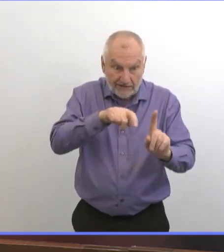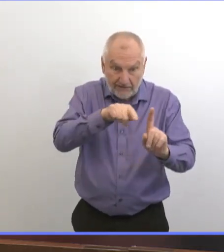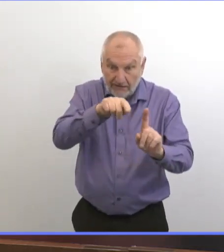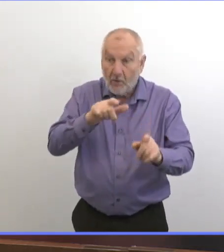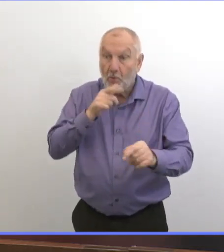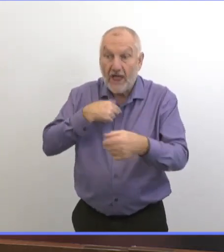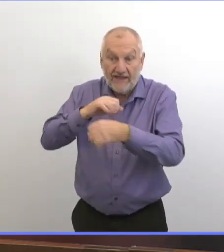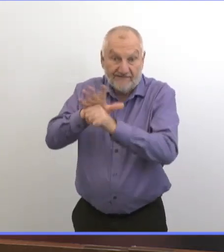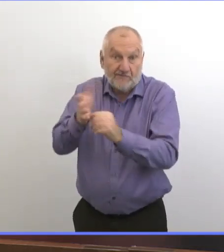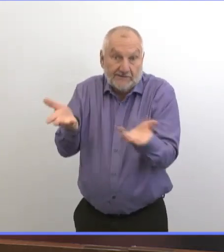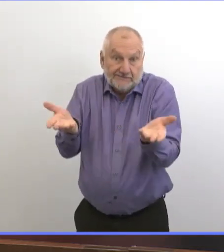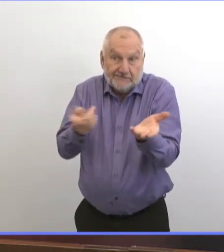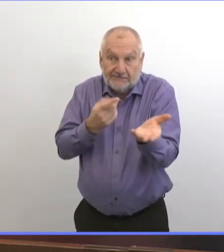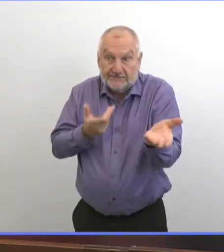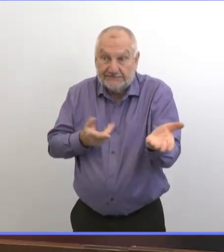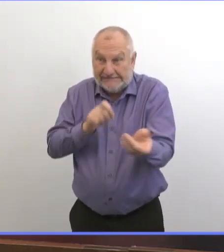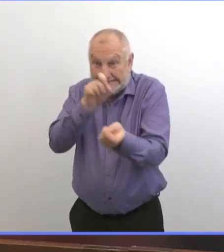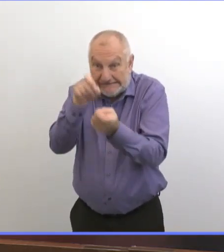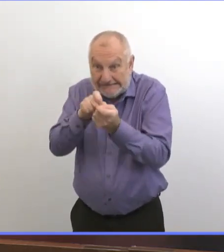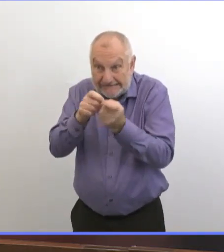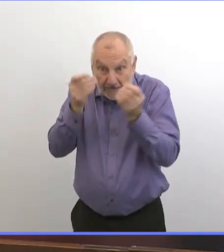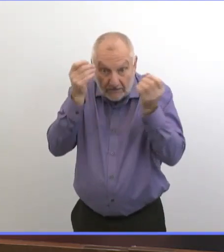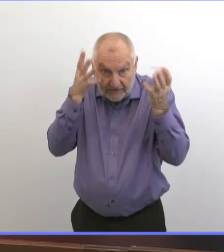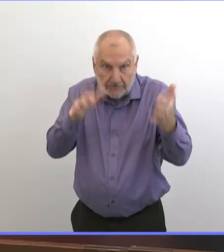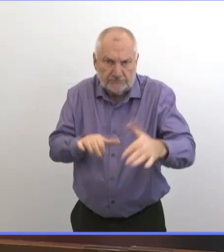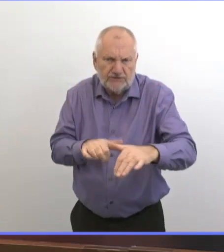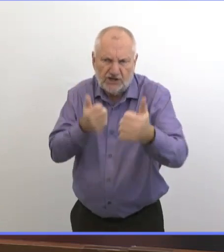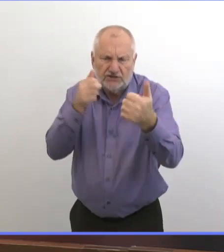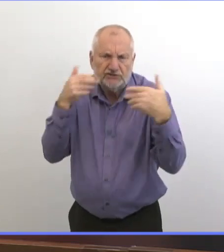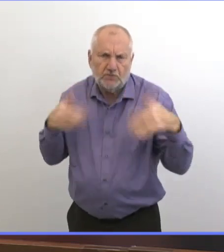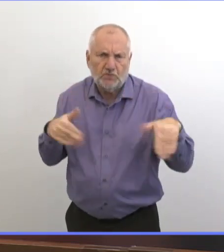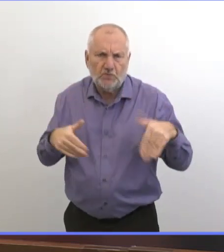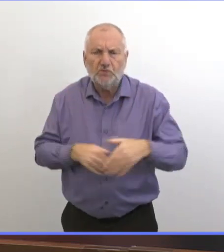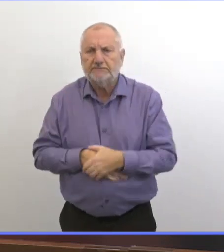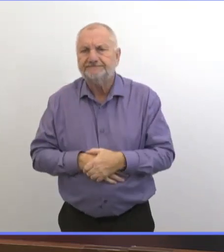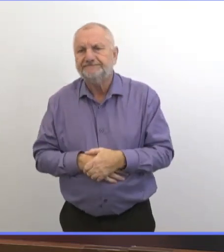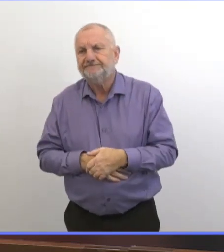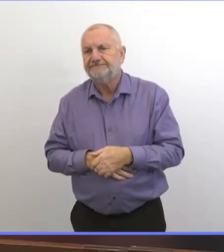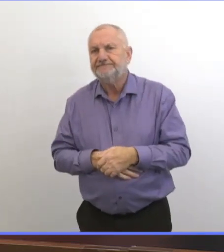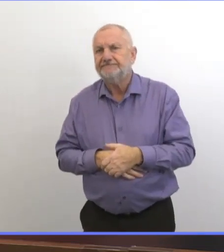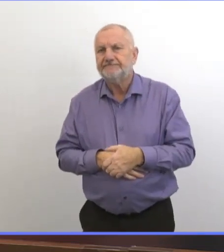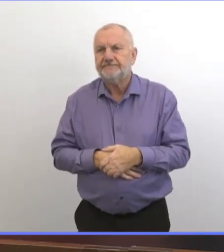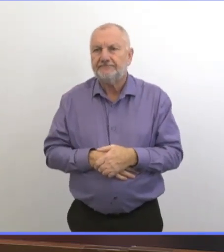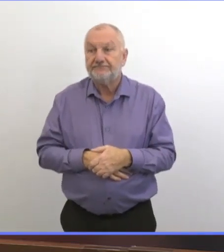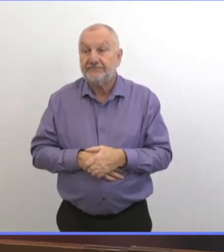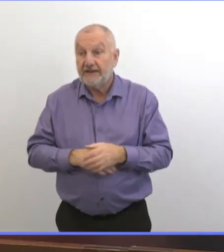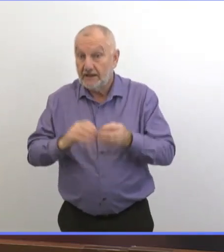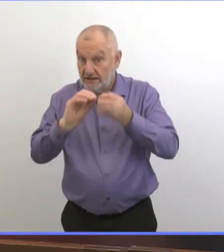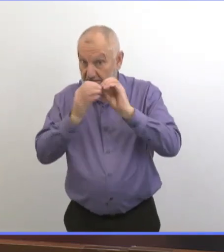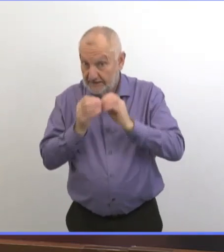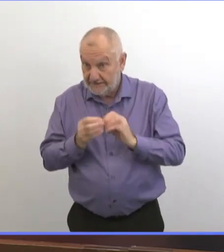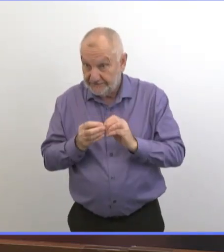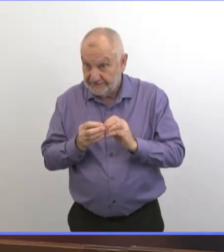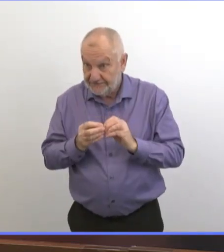Donc parfois, c'est difficile d'être juste quant aux sources, mais avec ces chiffres-là,